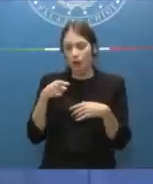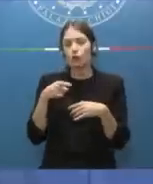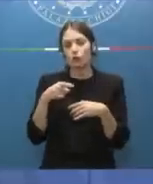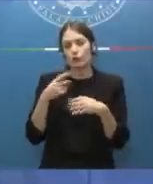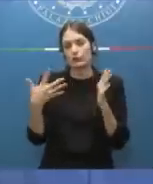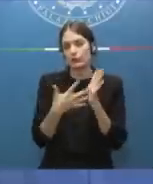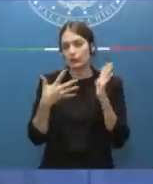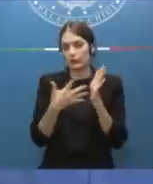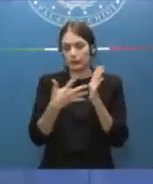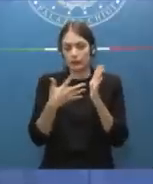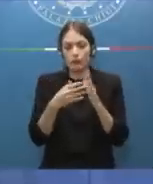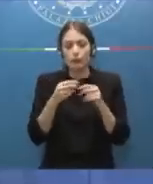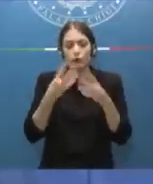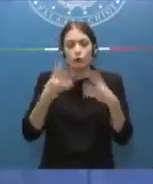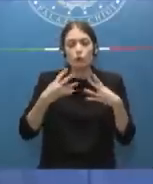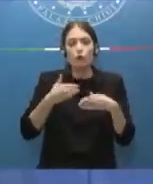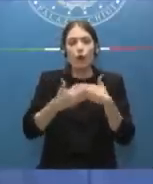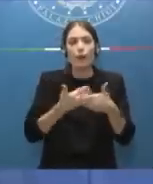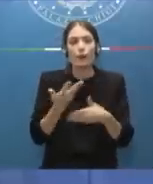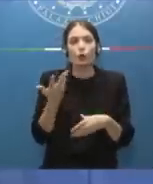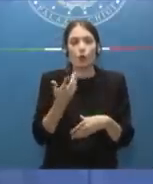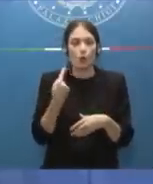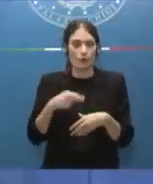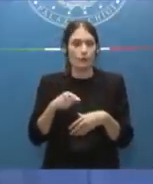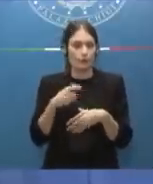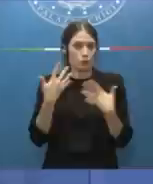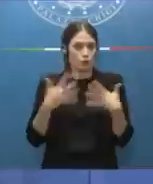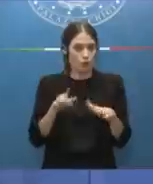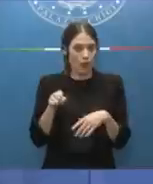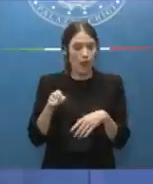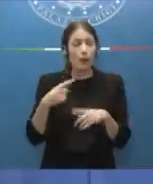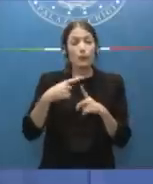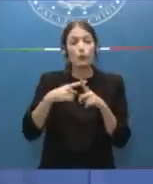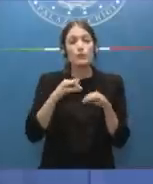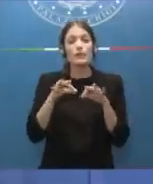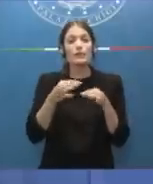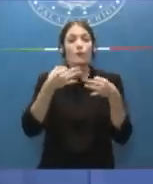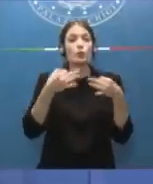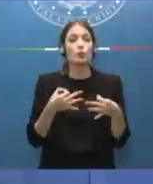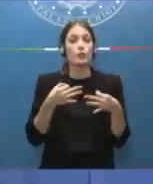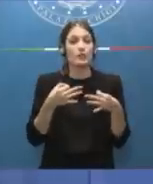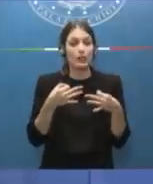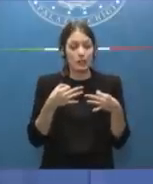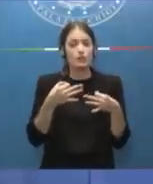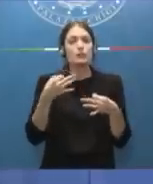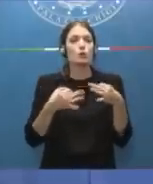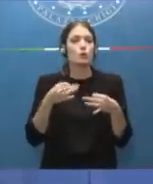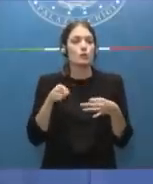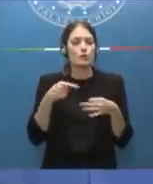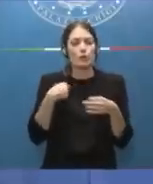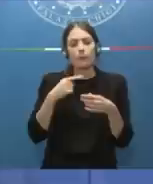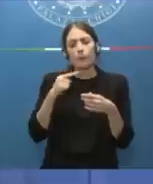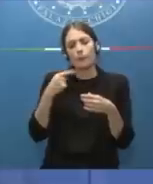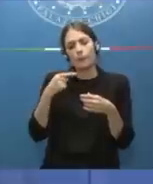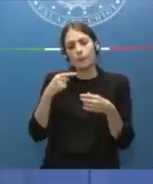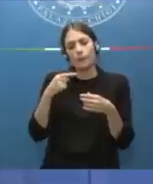difficoltà sul piano del funzionamento del nostro sistema di giustizia e sia di dare un segnale diametralmente opposto a quello